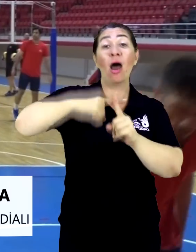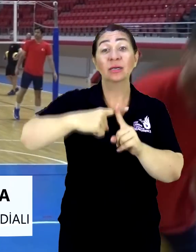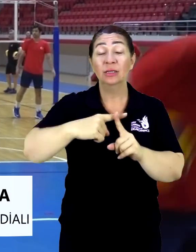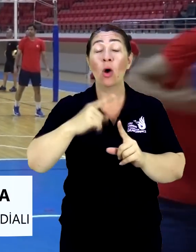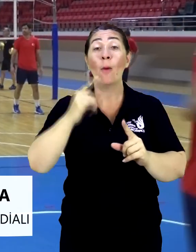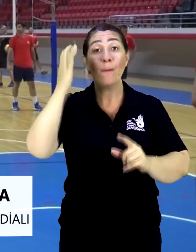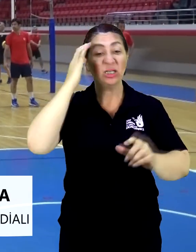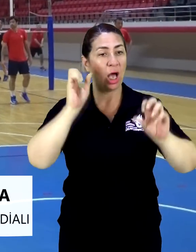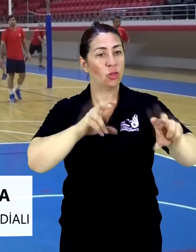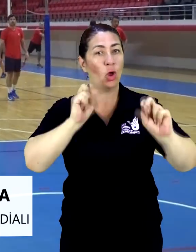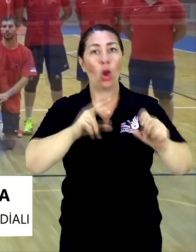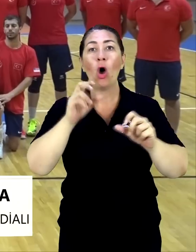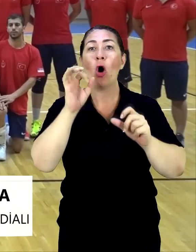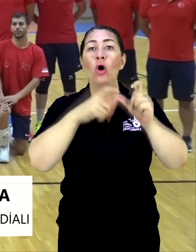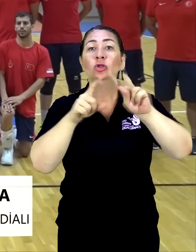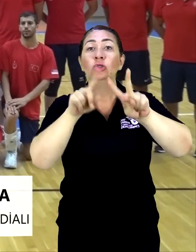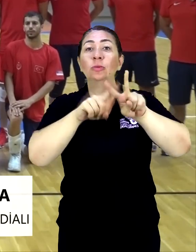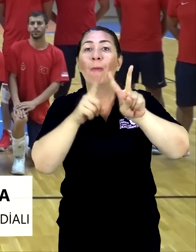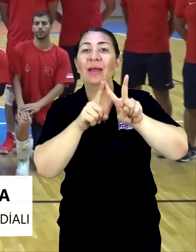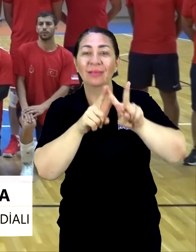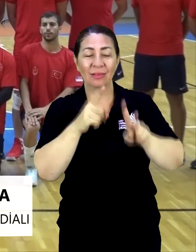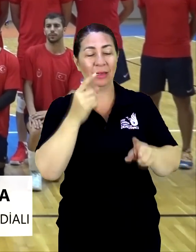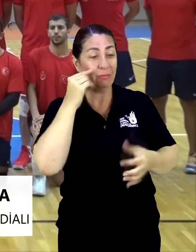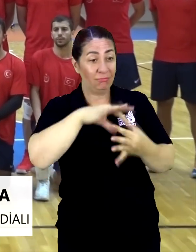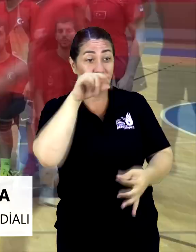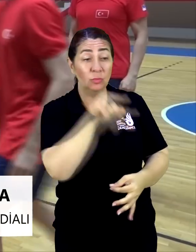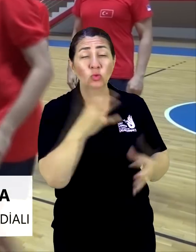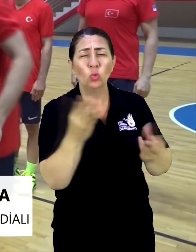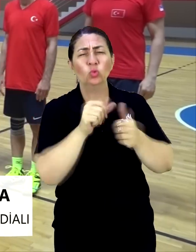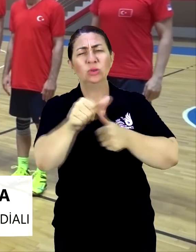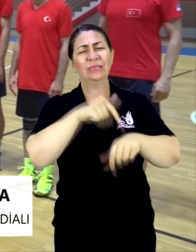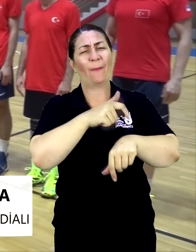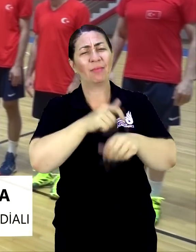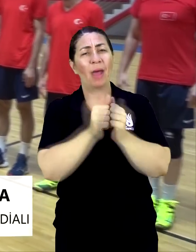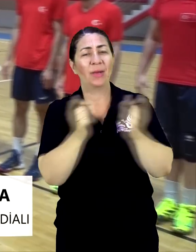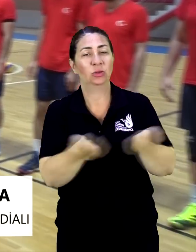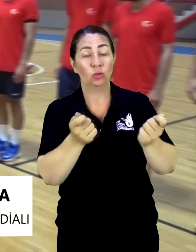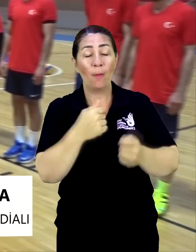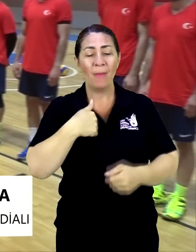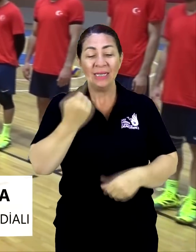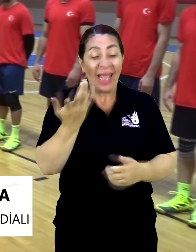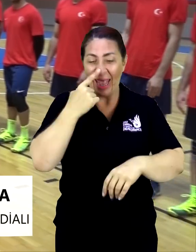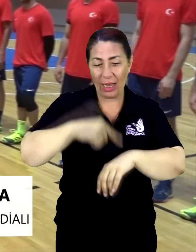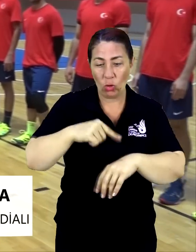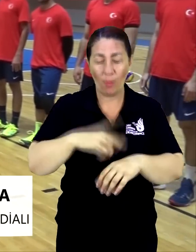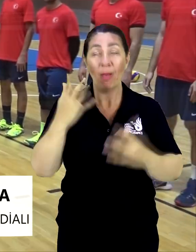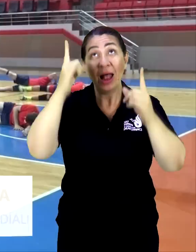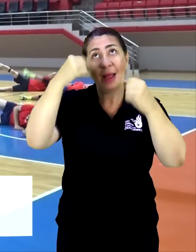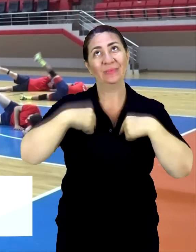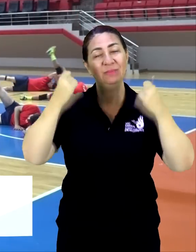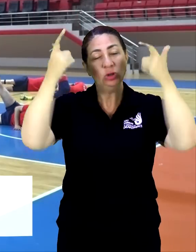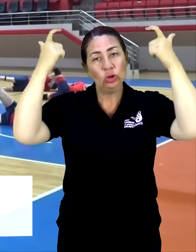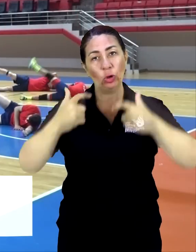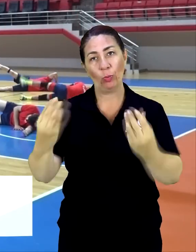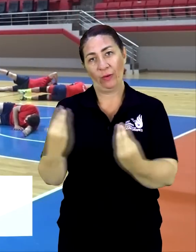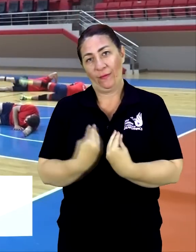sporcuların yeteneği kadar başantrenör Osman Çarçı'nın çok uzun süredir görevde olmasının da payı var. Ben